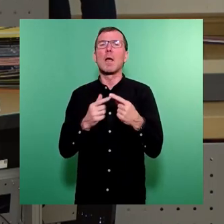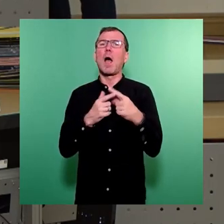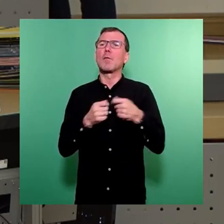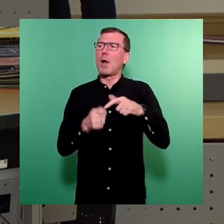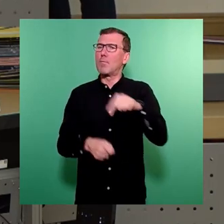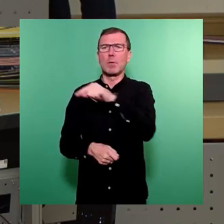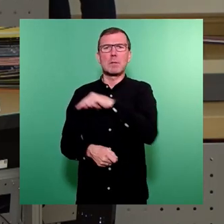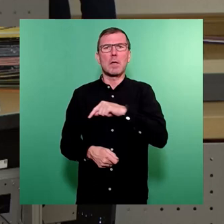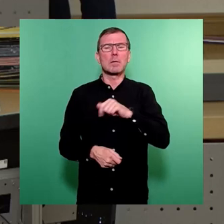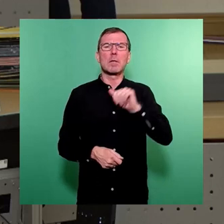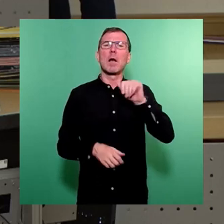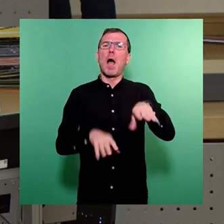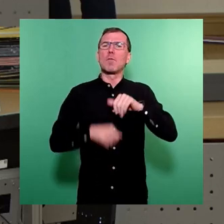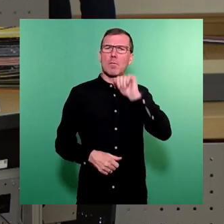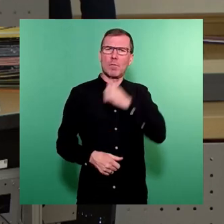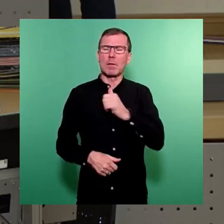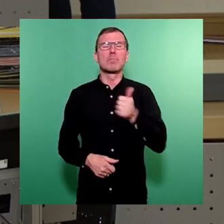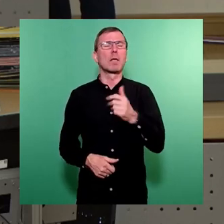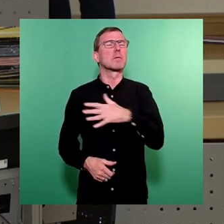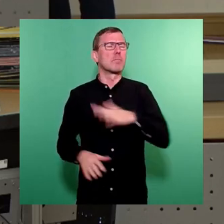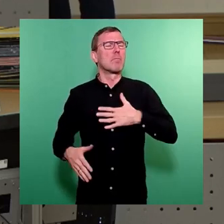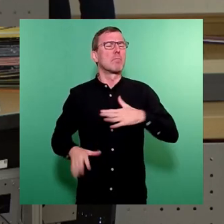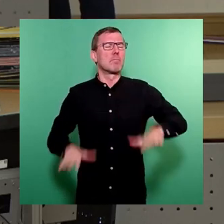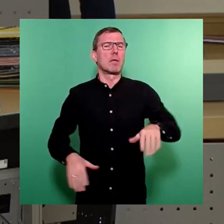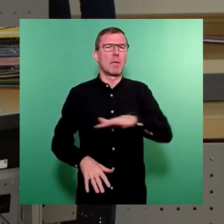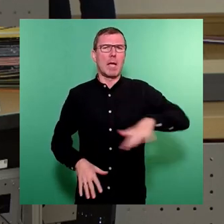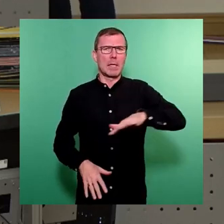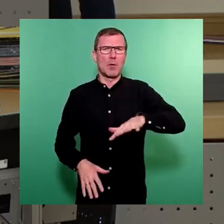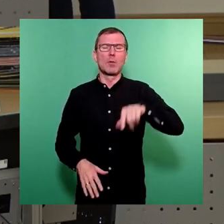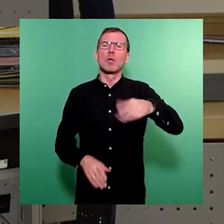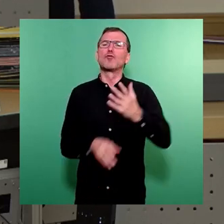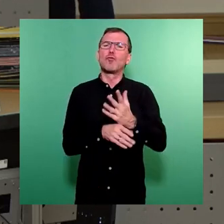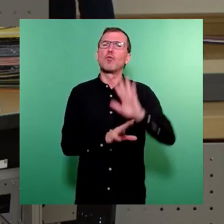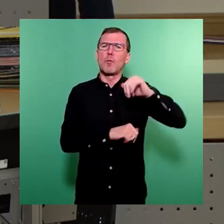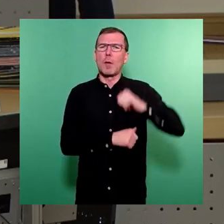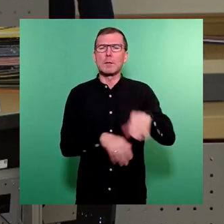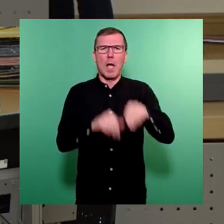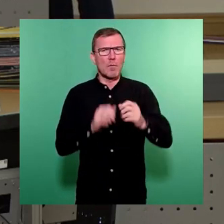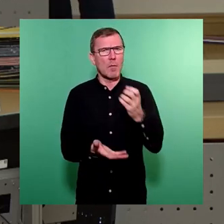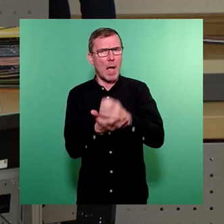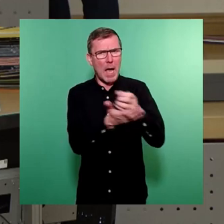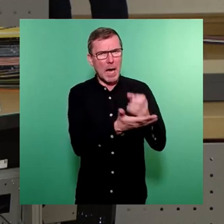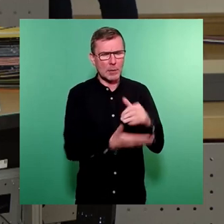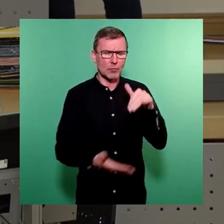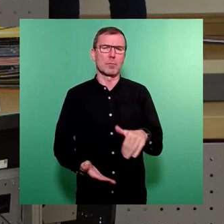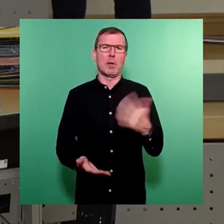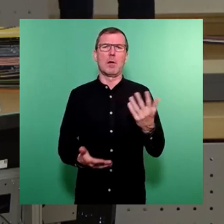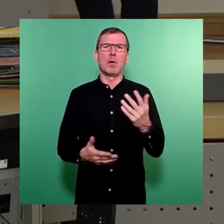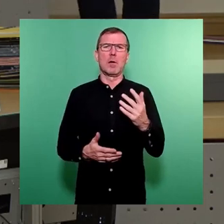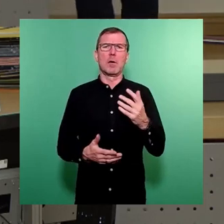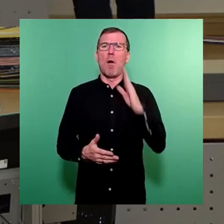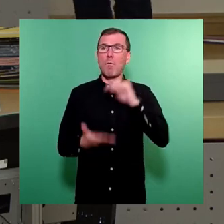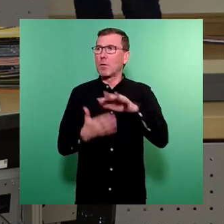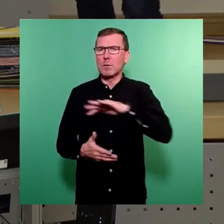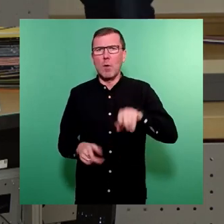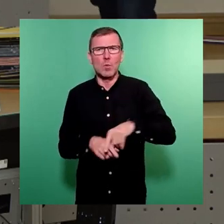Aufnahme verweigern, bleiben die meisten zunächst in der Region. Hier treffen sie auf bereits überlastete Aufnahmeeinrichtungen, einen überhitzten Wohnungsmarkt